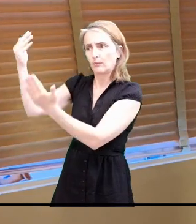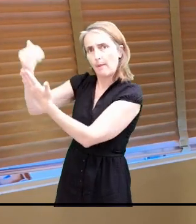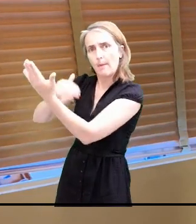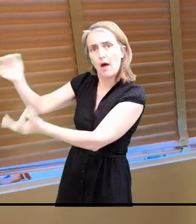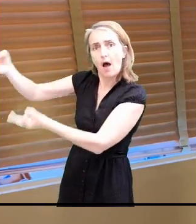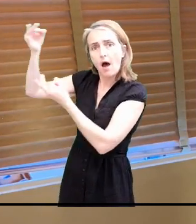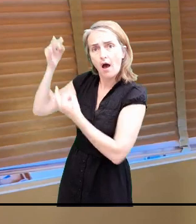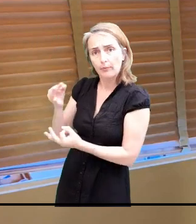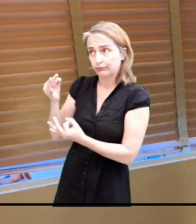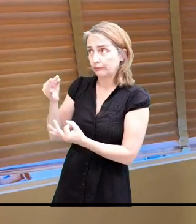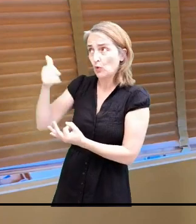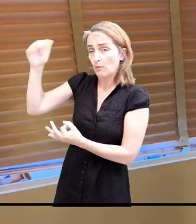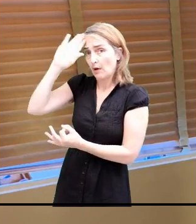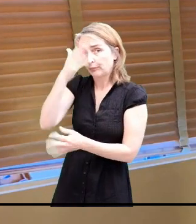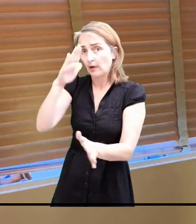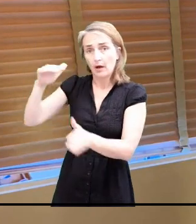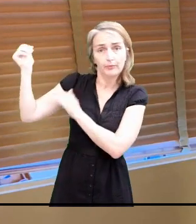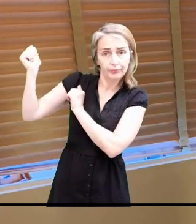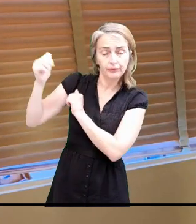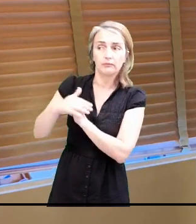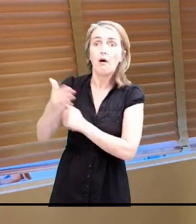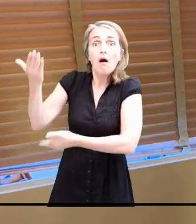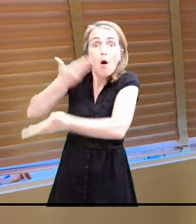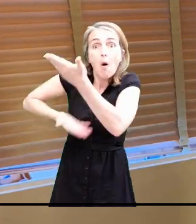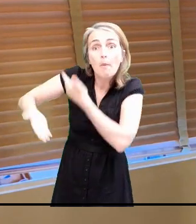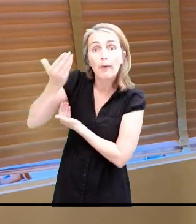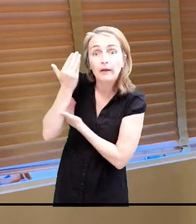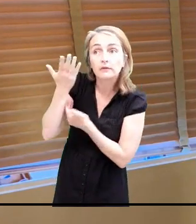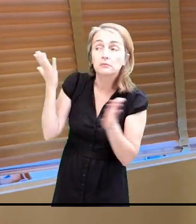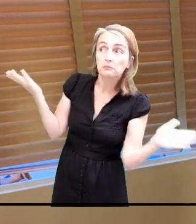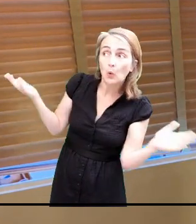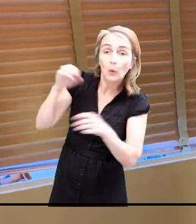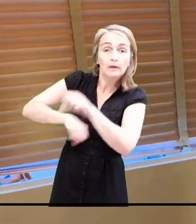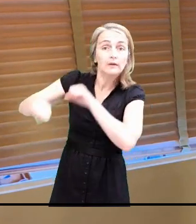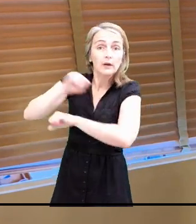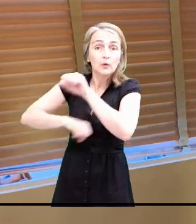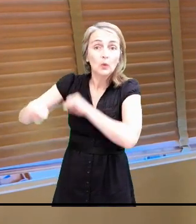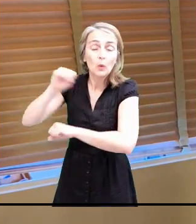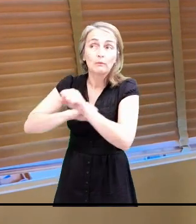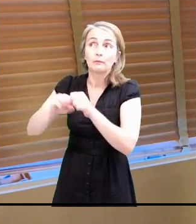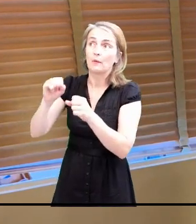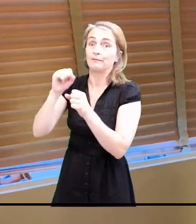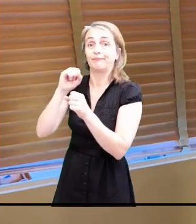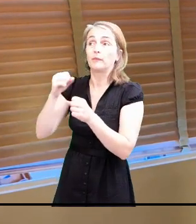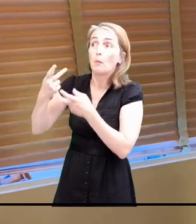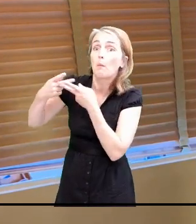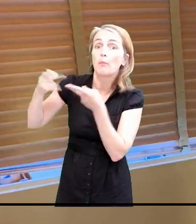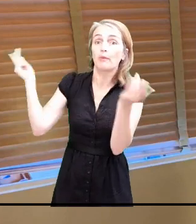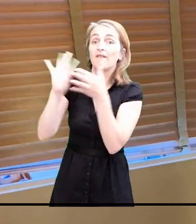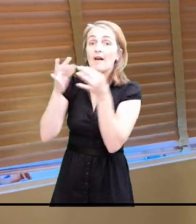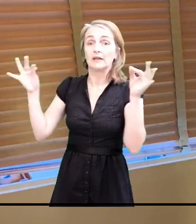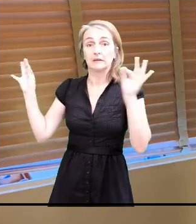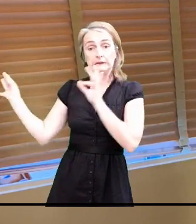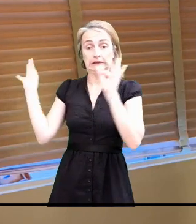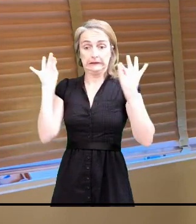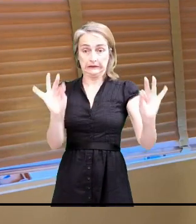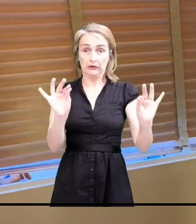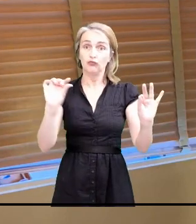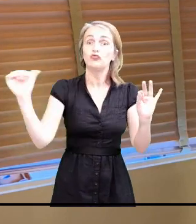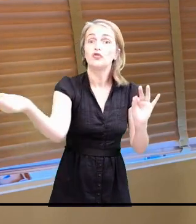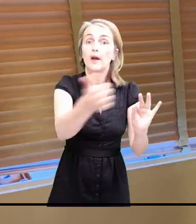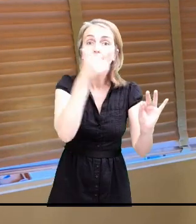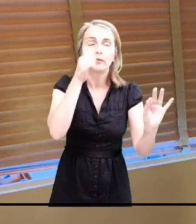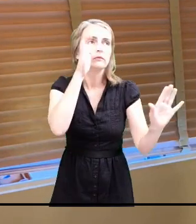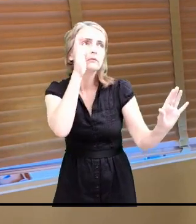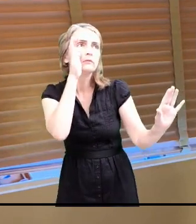prioritaires. Et là, changé par une formule que je laisse à votre appréciation. Vous verrez, quand